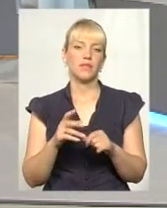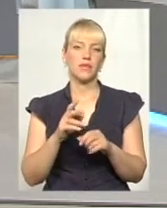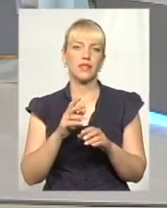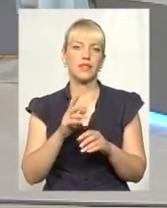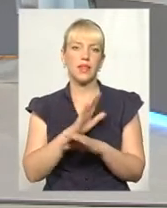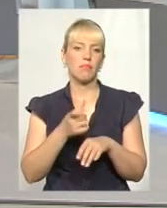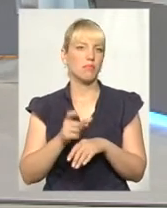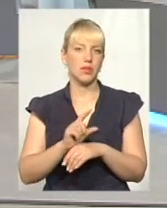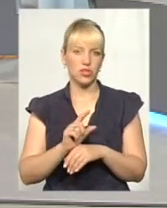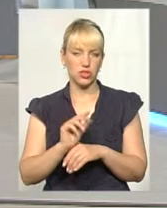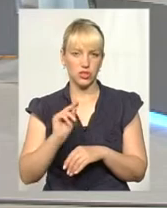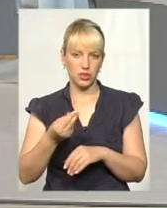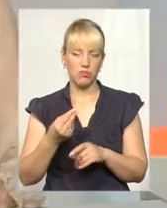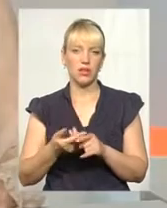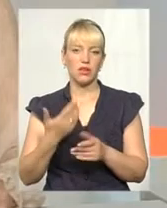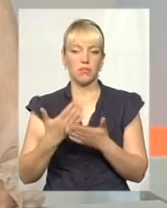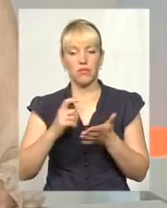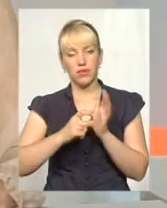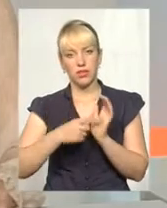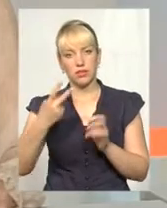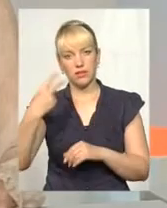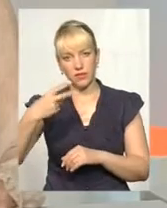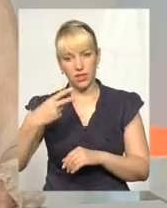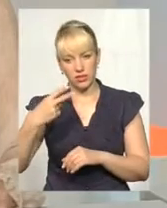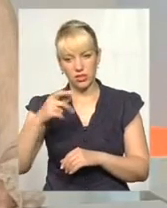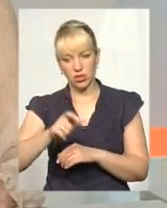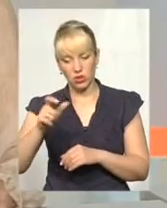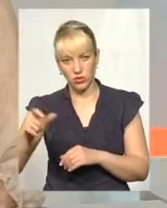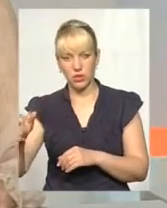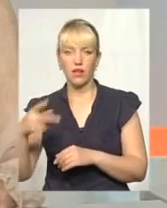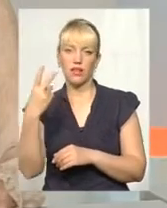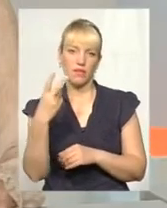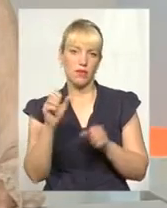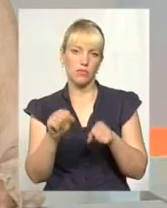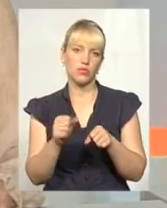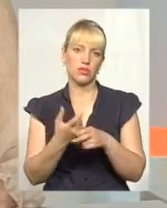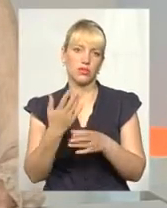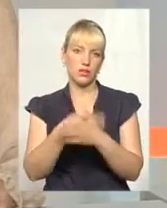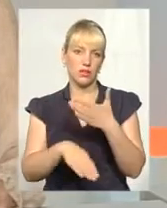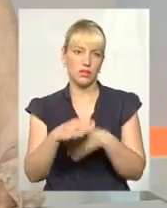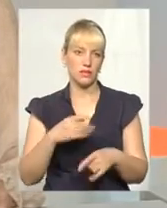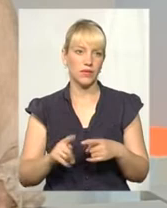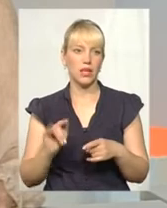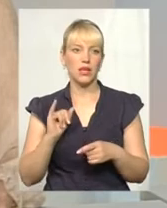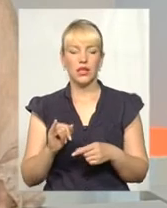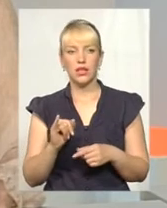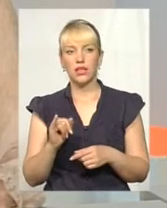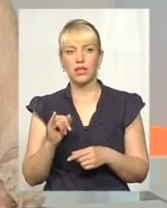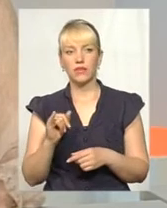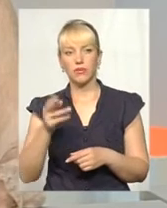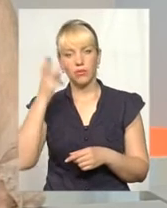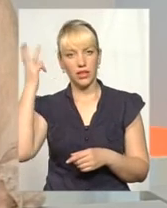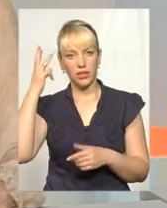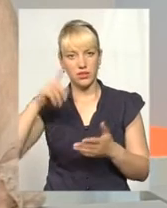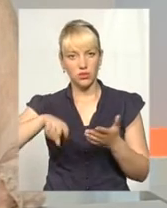Зважаючи на наповність класів, зокрема в місті Хмельницькому, я про область складніше, напевне, пані Львів доповнить мене, в